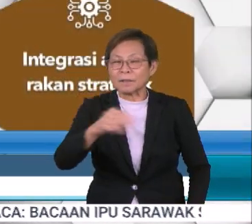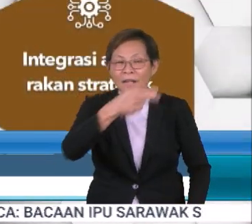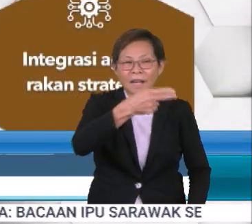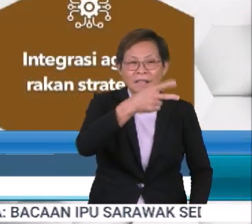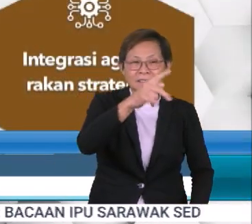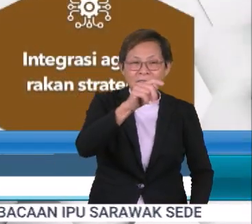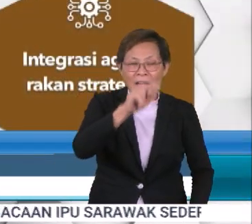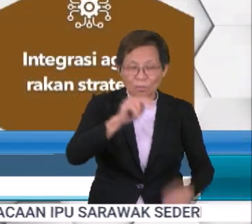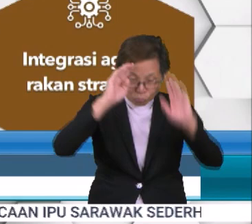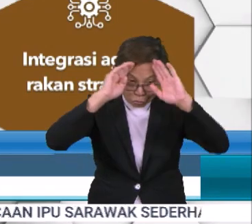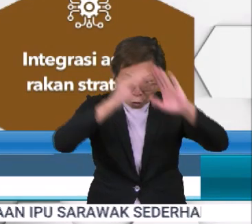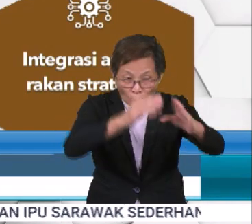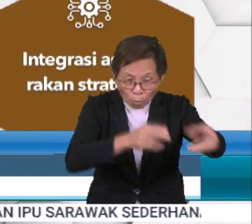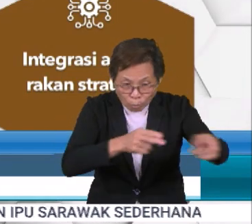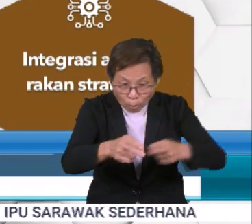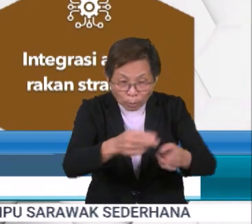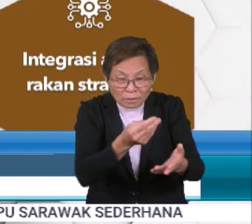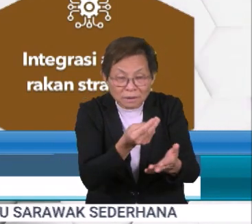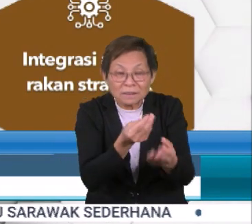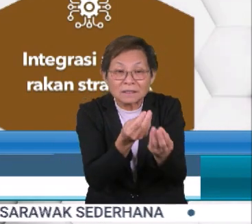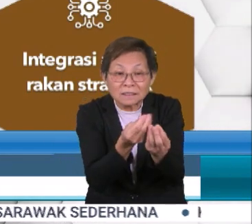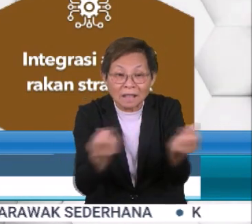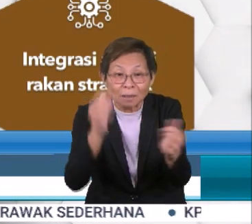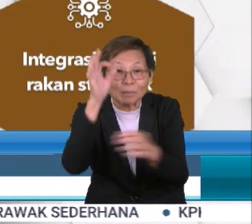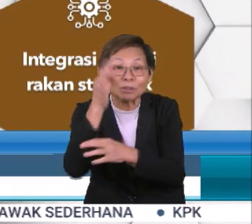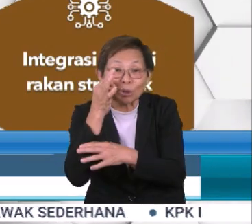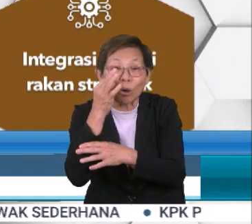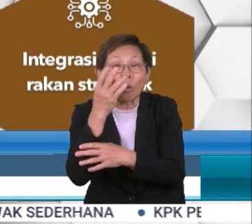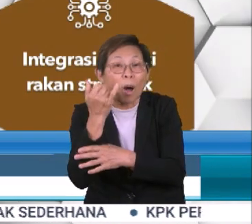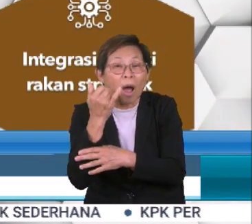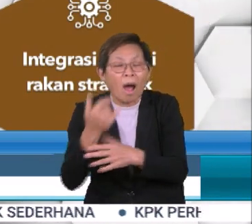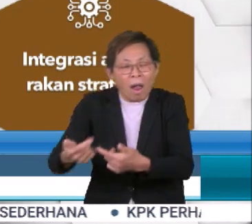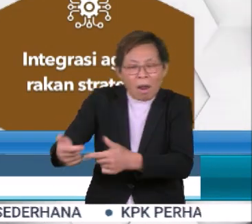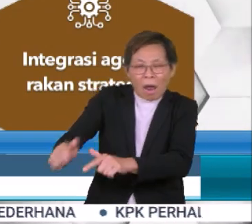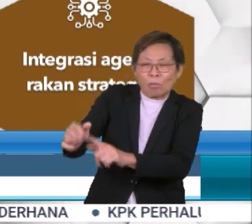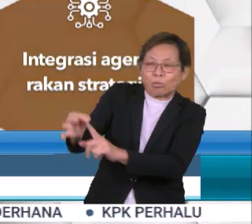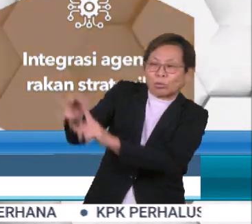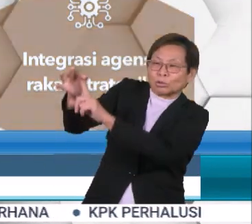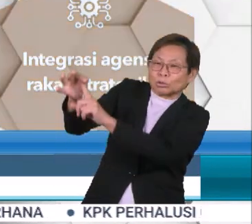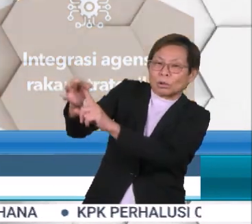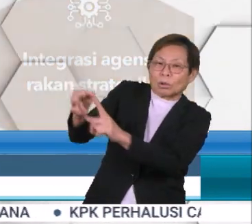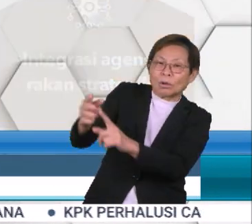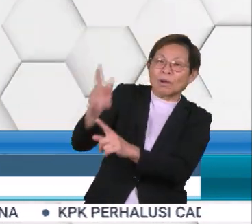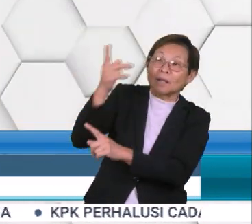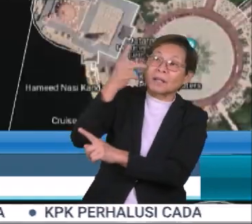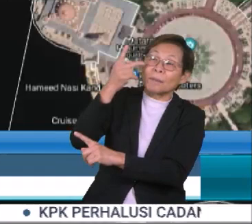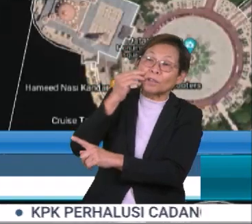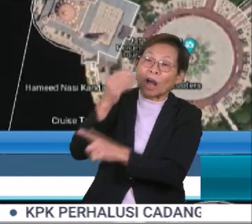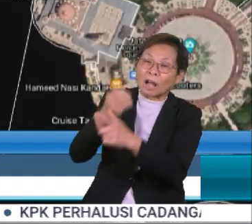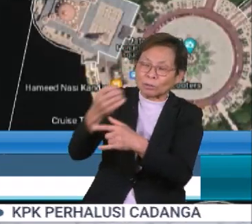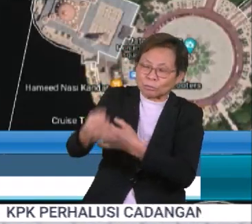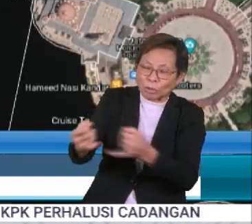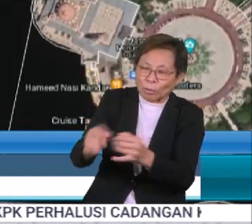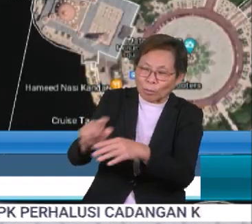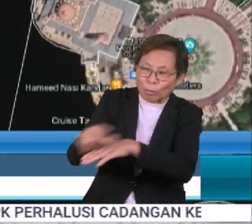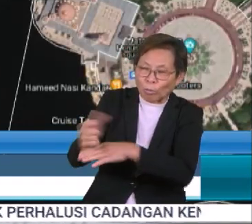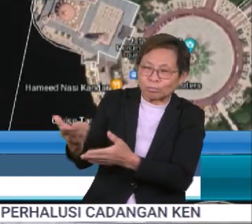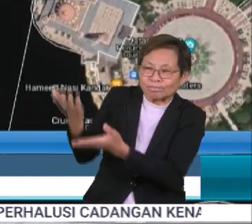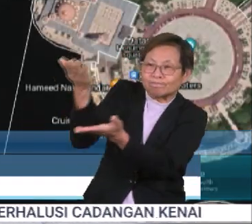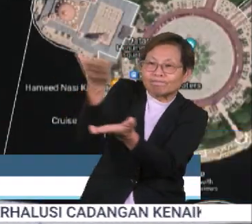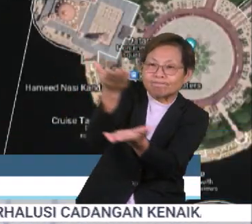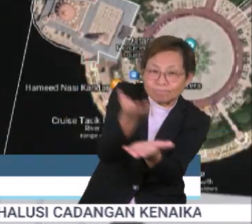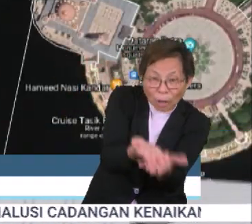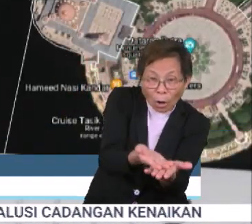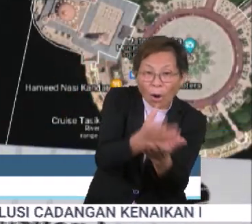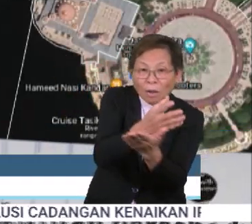memfokuskan kepada pengurusan tanah persekutuan. Ia bagi memberi ruang khusus, kementerian atau jabatan pengguna mengemukakan